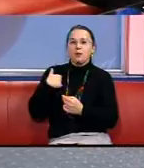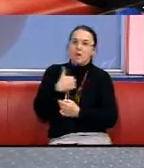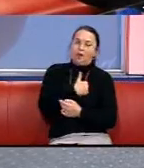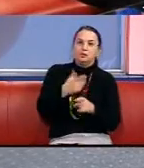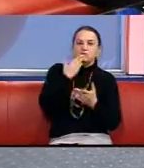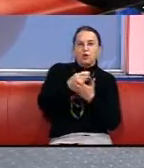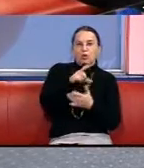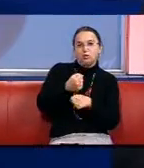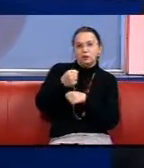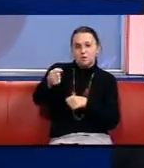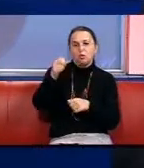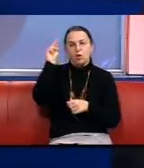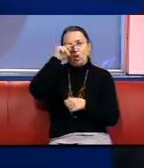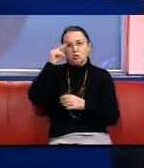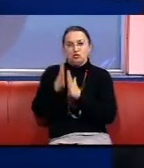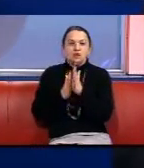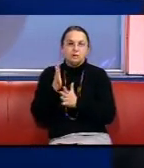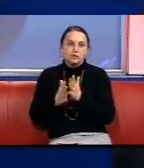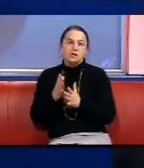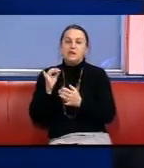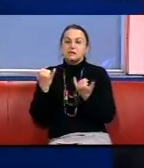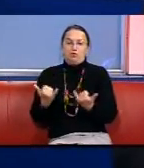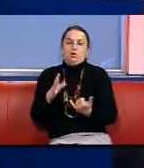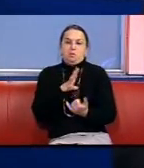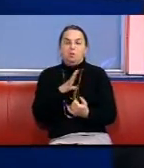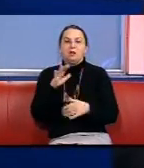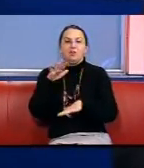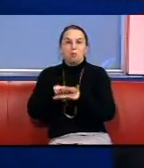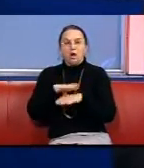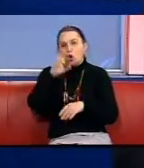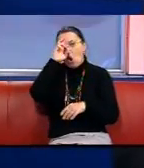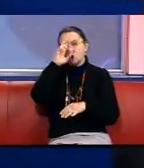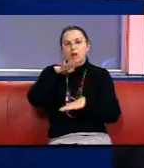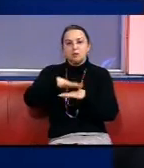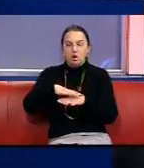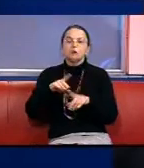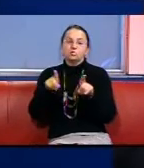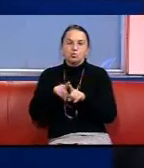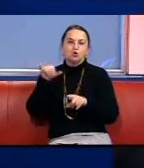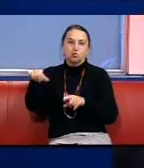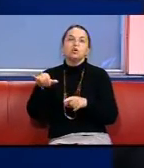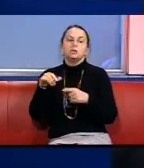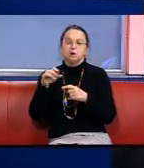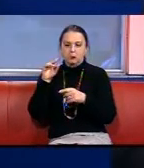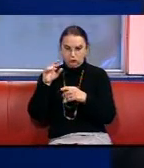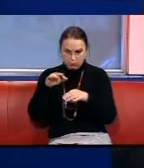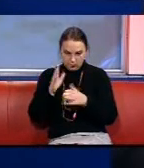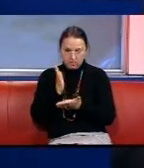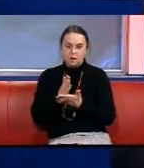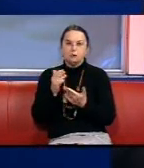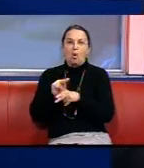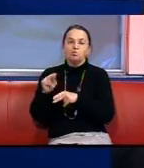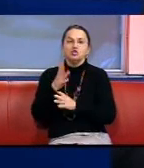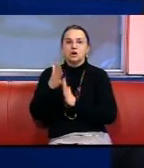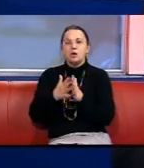І вот сьогодні ми були в банк і узнали, що у них також відбувається обучення жестовому языку Тобто